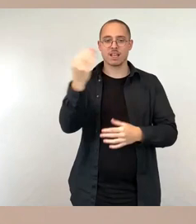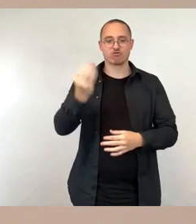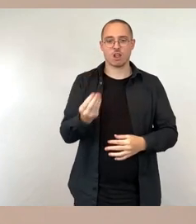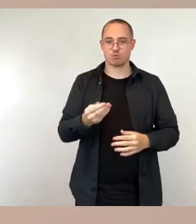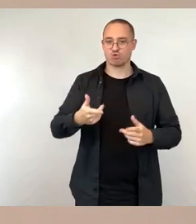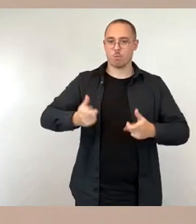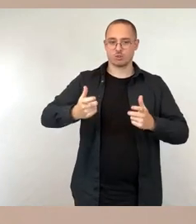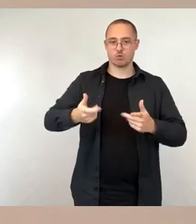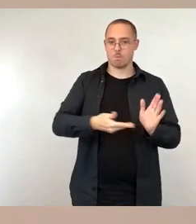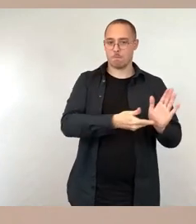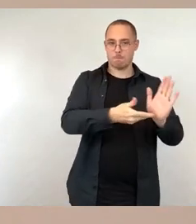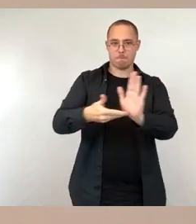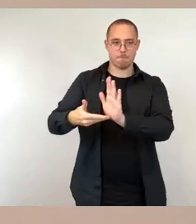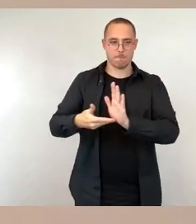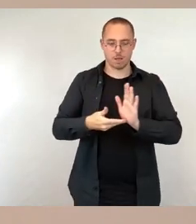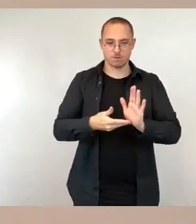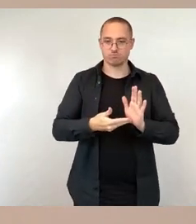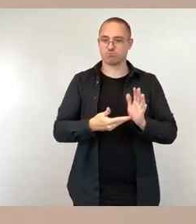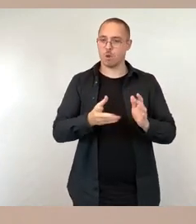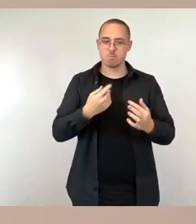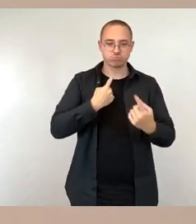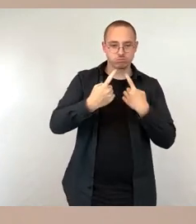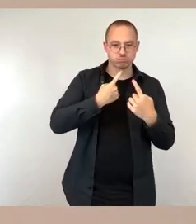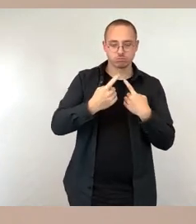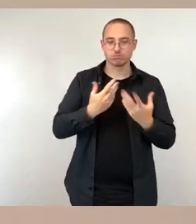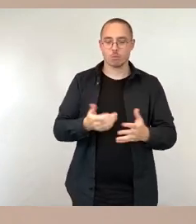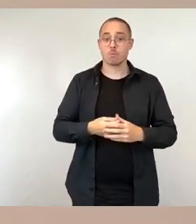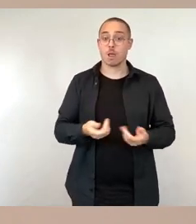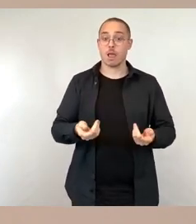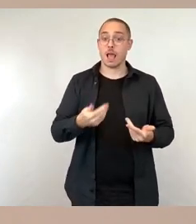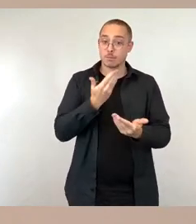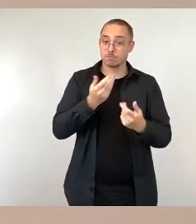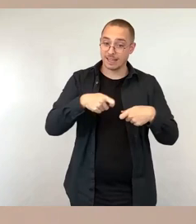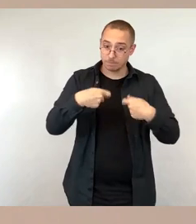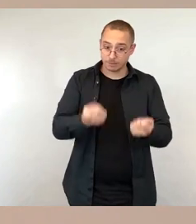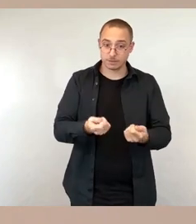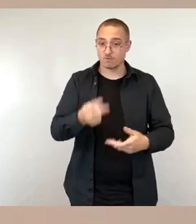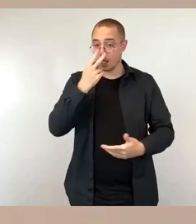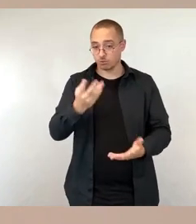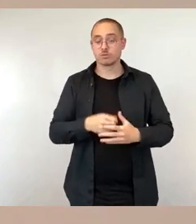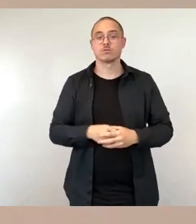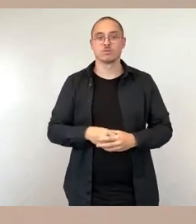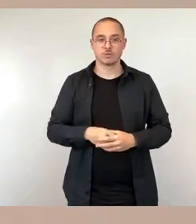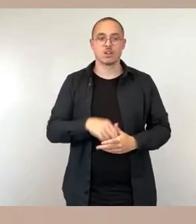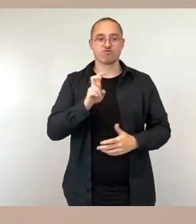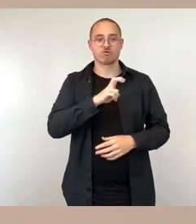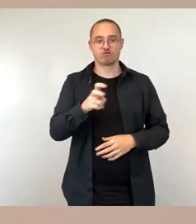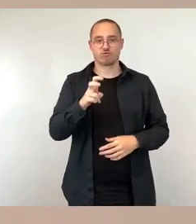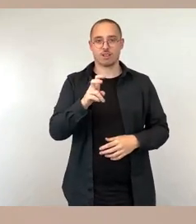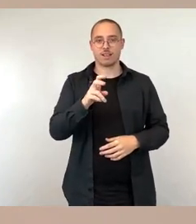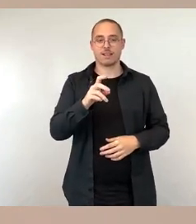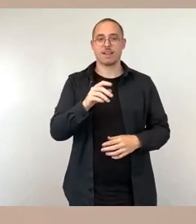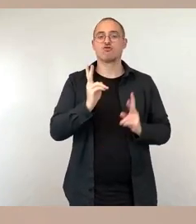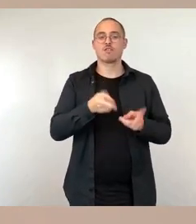Und im Ergebnis hat das städtische Klinikum einen Antrag auf Bauvorbescheid gestellt bei der